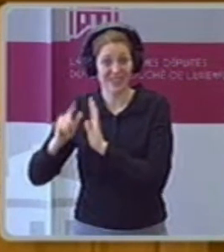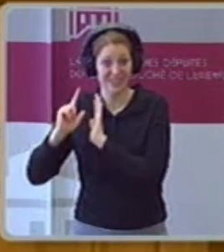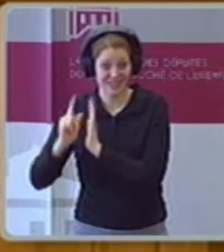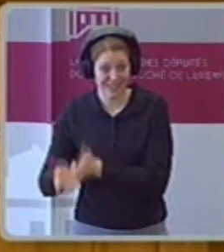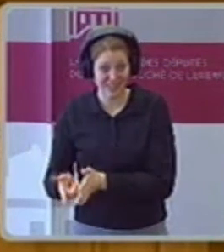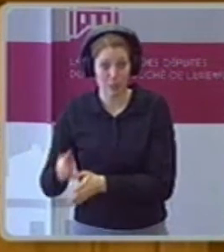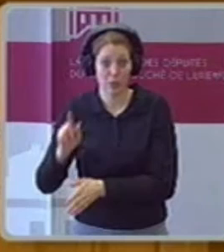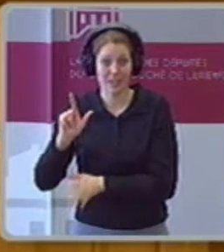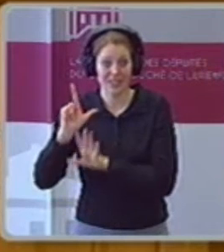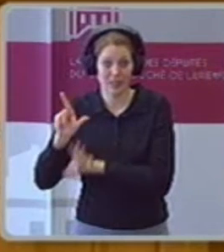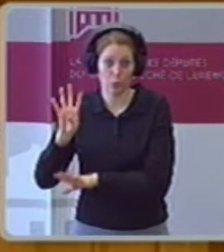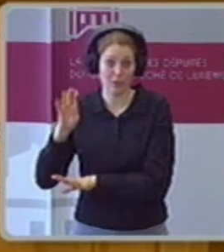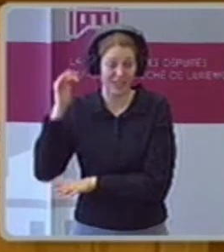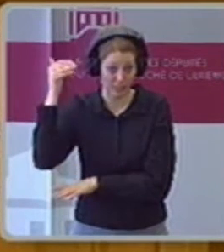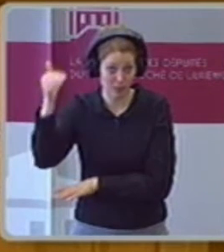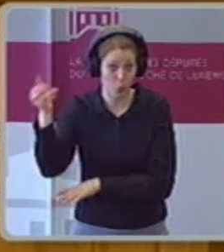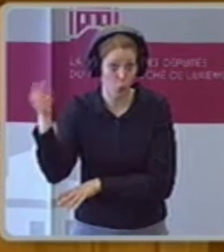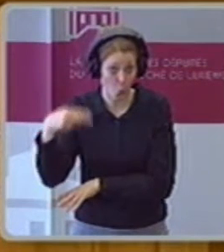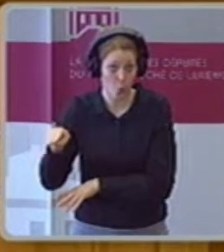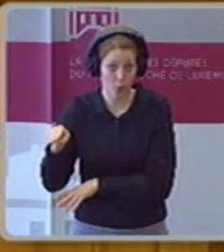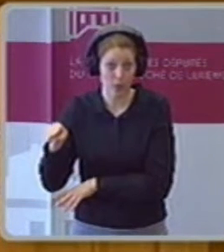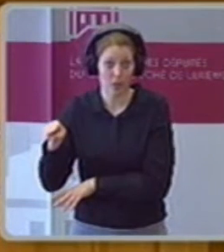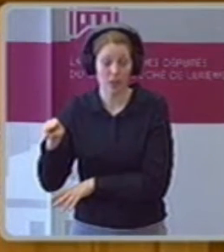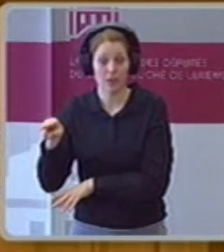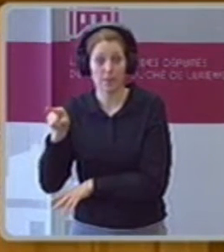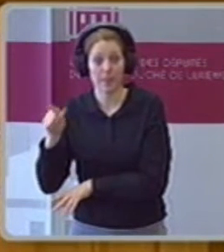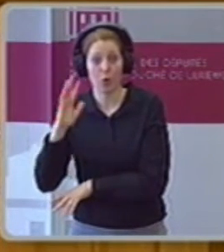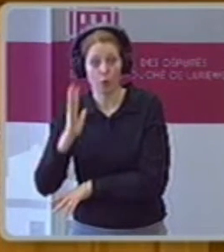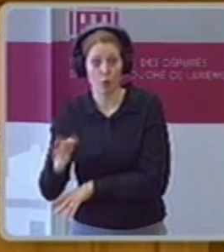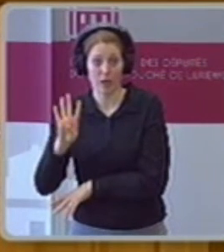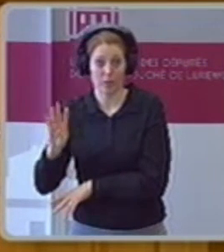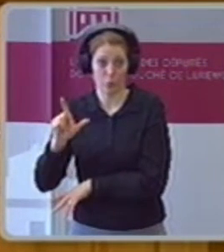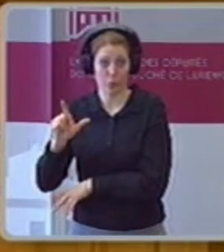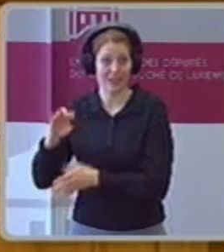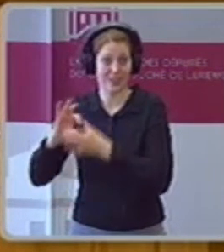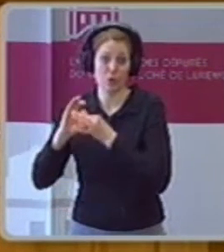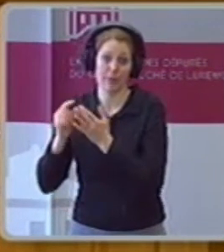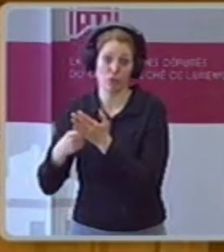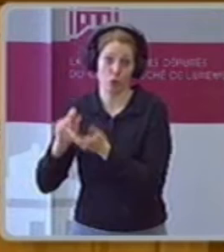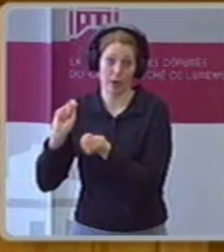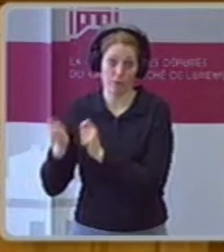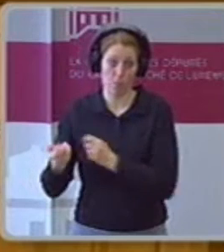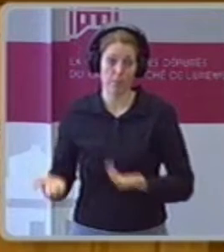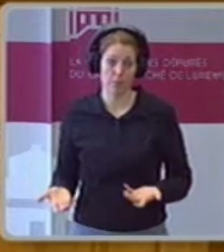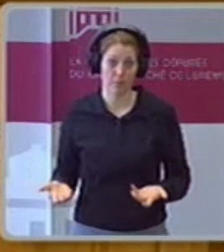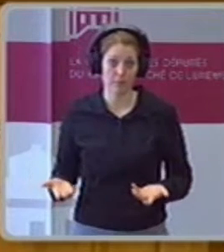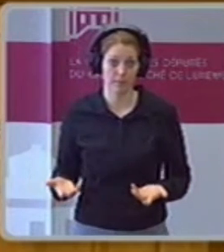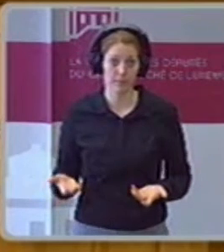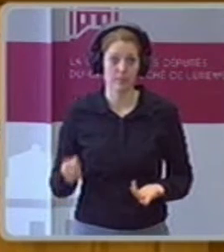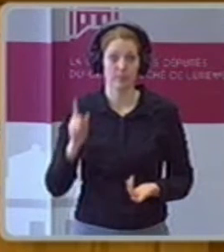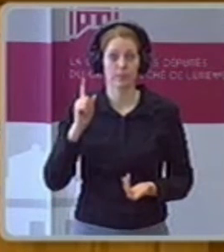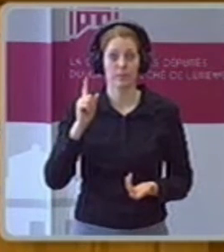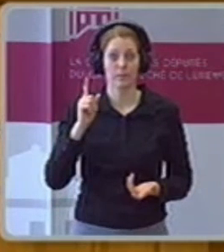Millionen, die Steuerreform kostet. Aber für eben die Steuerreform und den Defizit am Staatsbudget